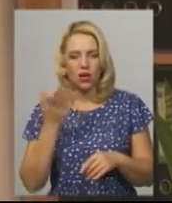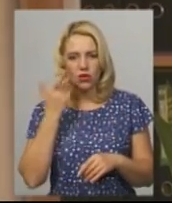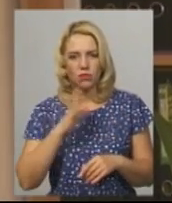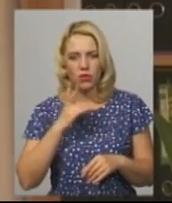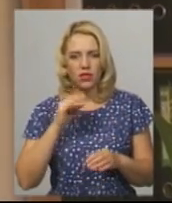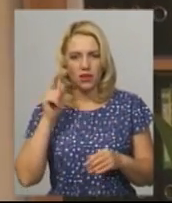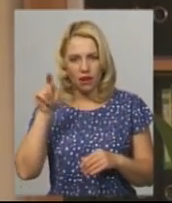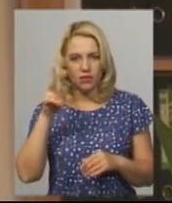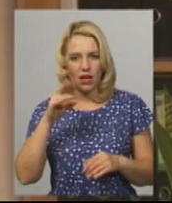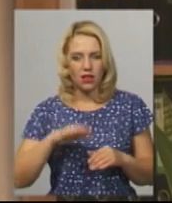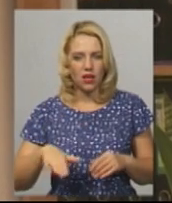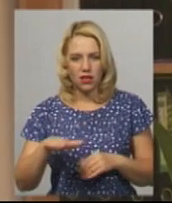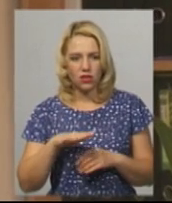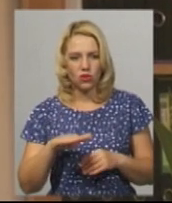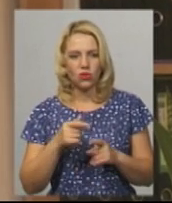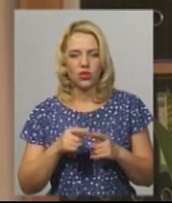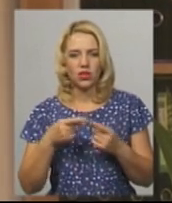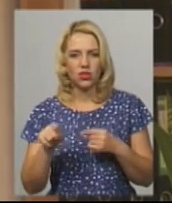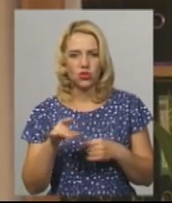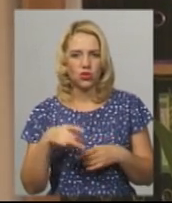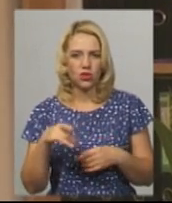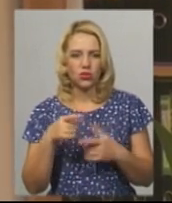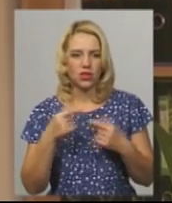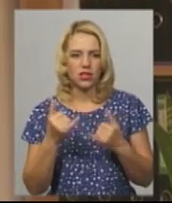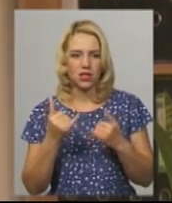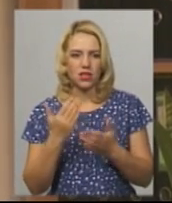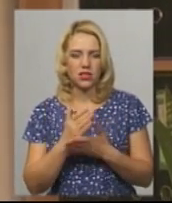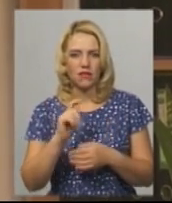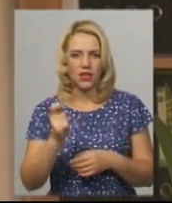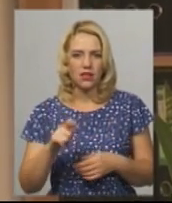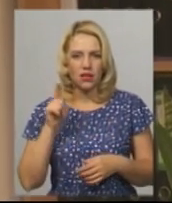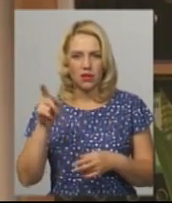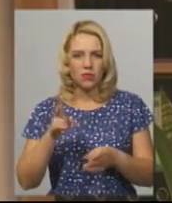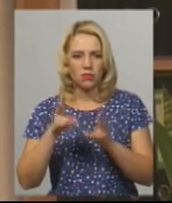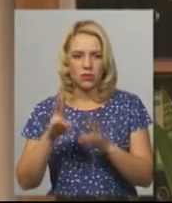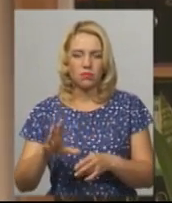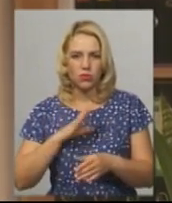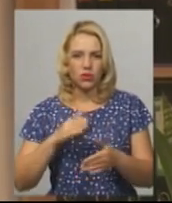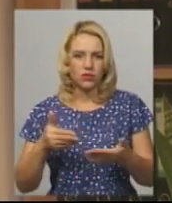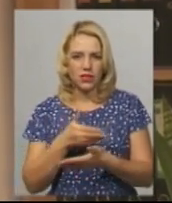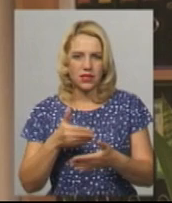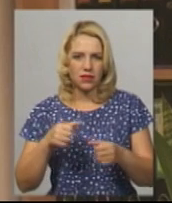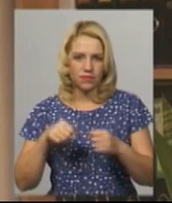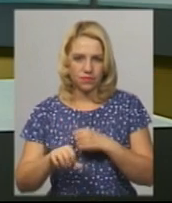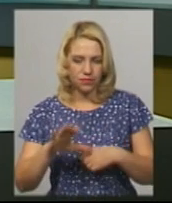території іншого регіону, там де зараз війна, вони там потерпіли сексуального насилля.